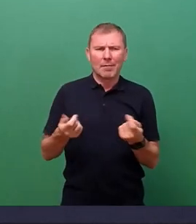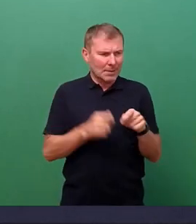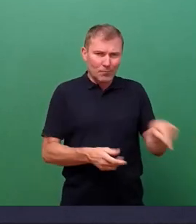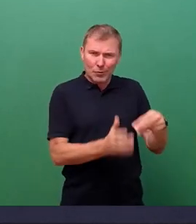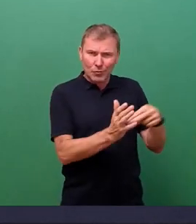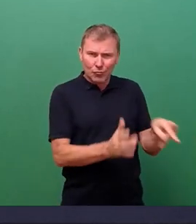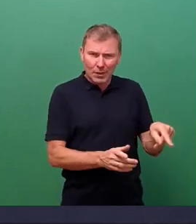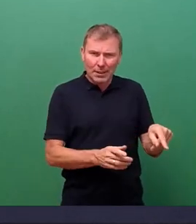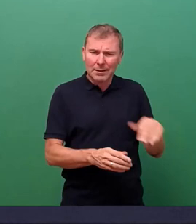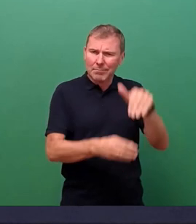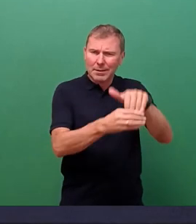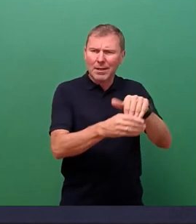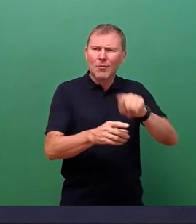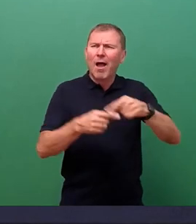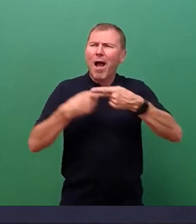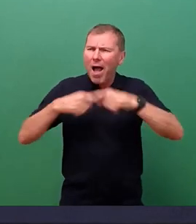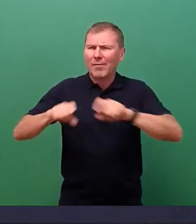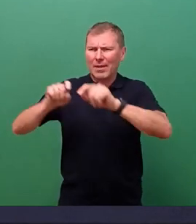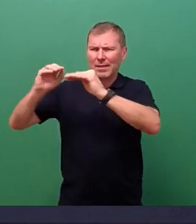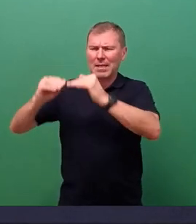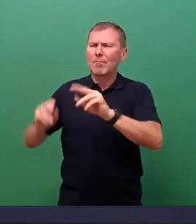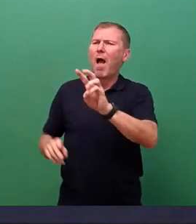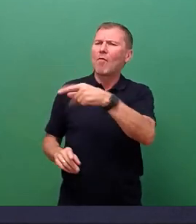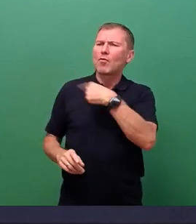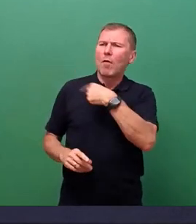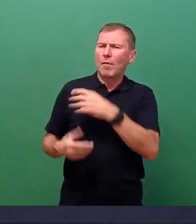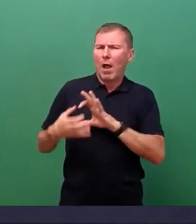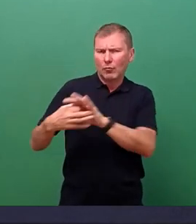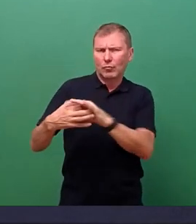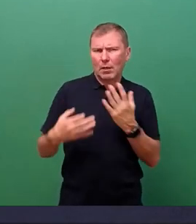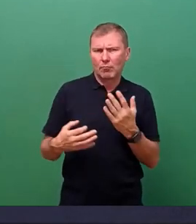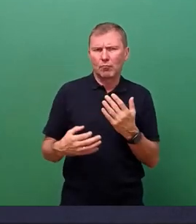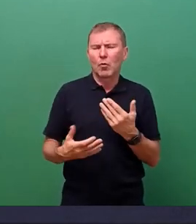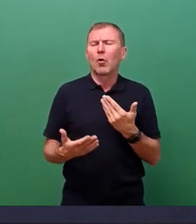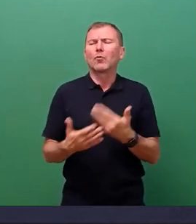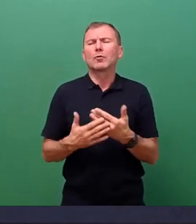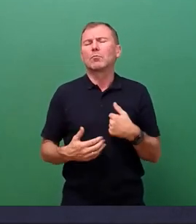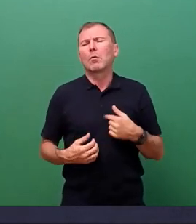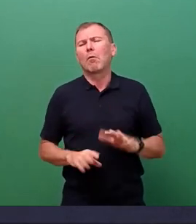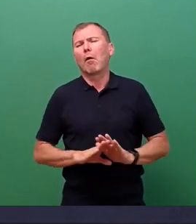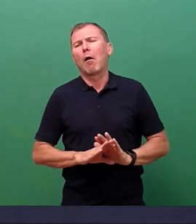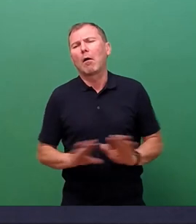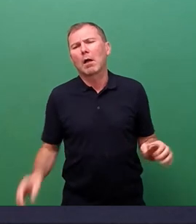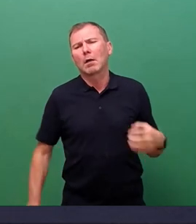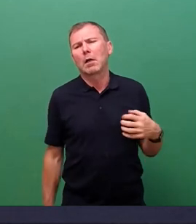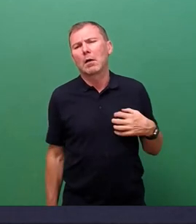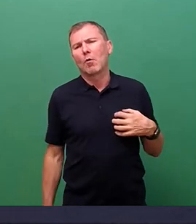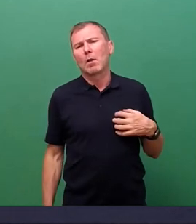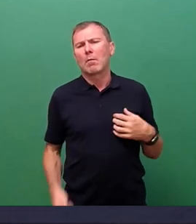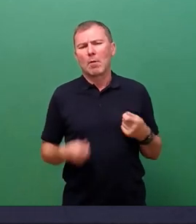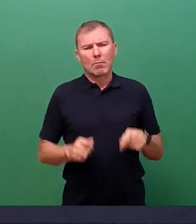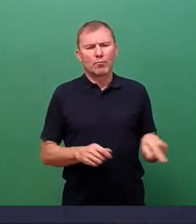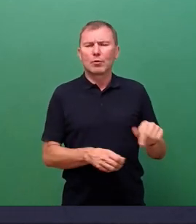beinhaltet mit der Vonovia. Und insoweit habe ich überhaupt keine Probleme, dass ich die Beschlusserfüllung